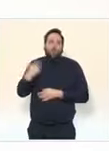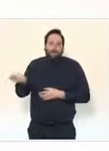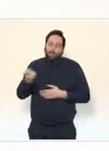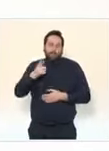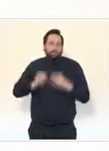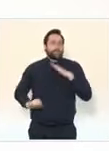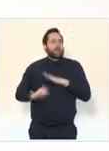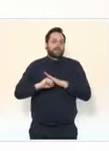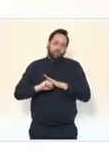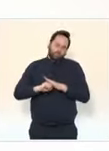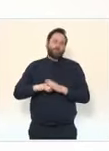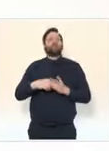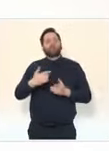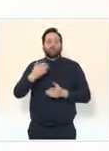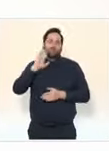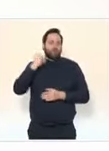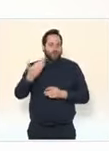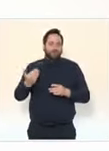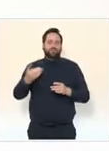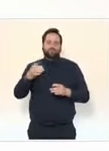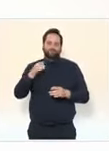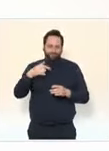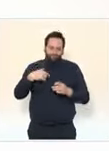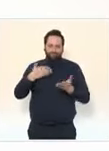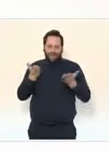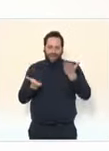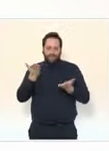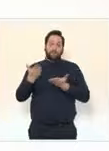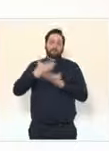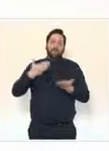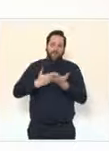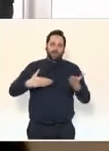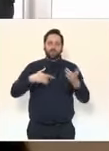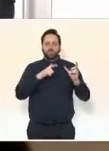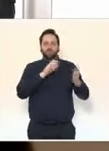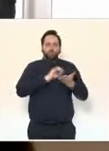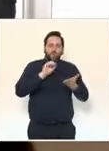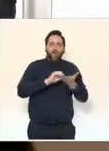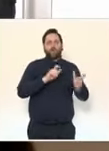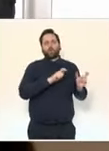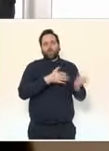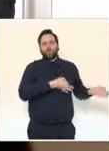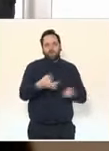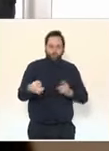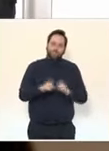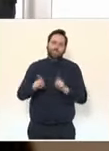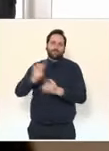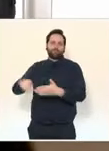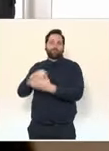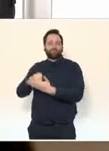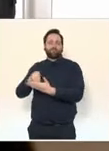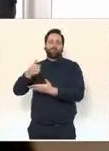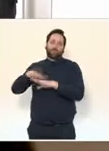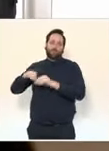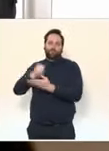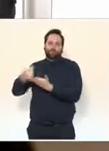la prise en compte et du contrôle continu et du contrôle terminal. Enfin, je conclurai en parlant des activités physiques et